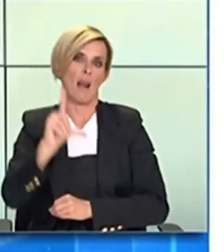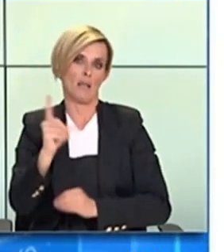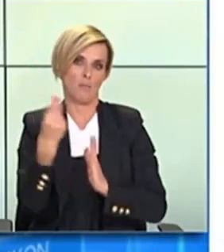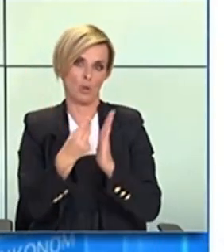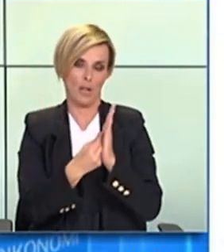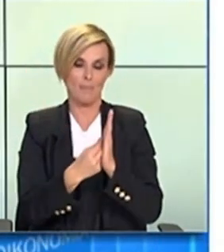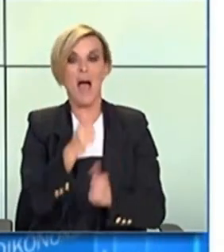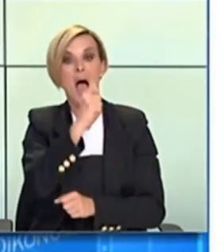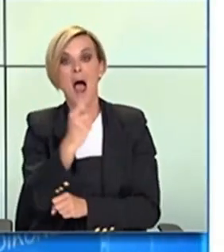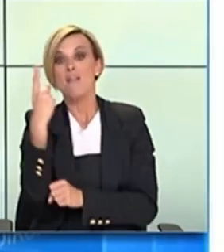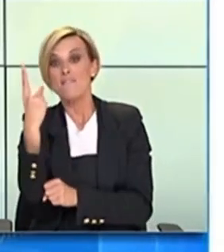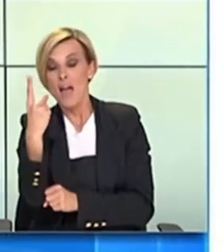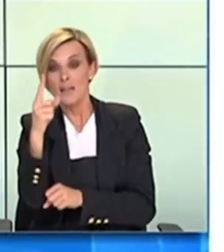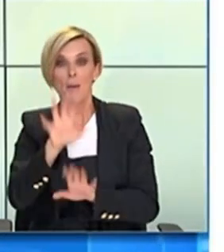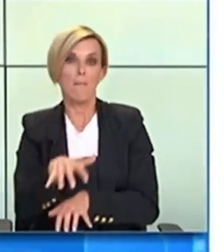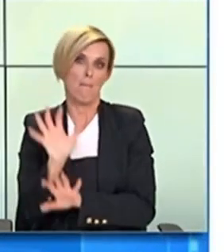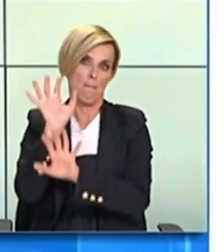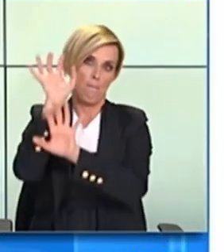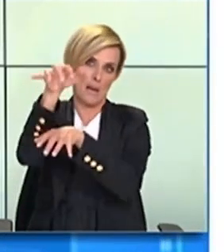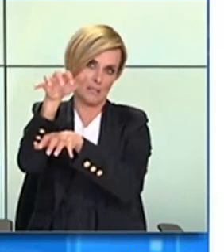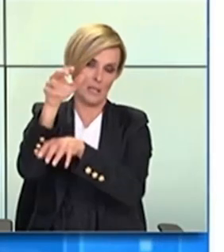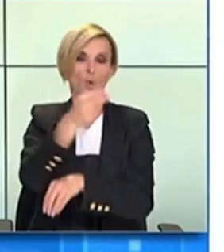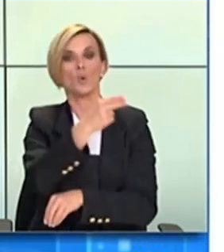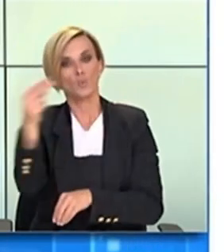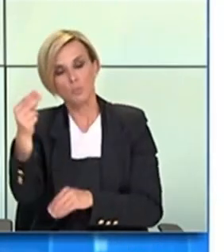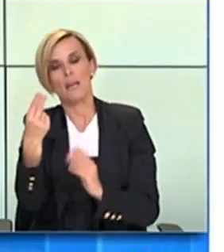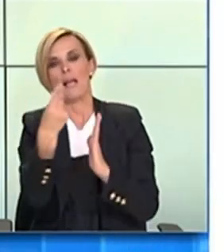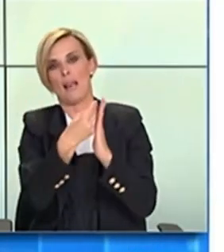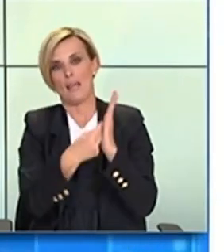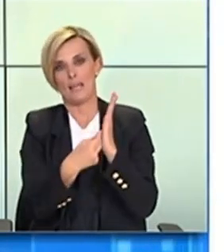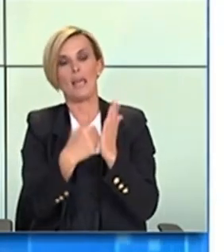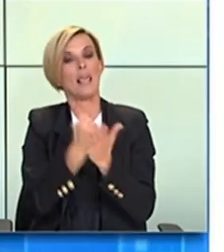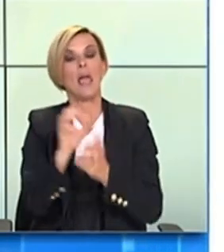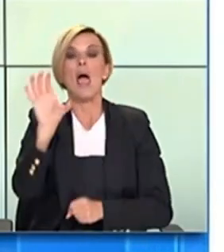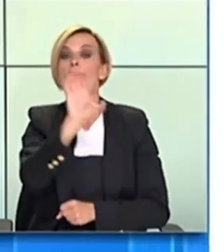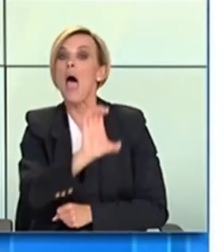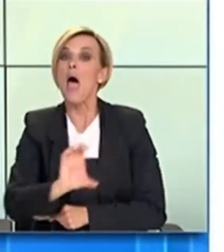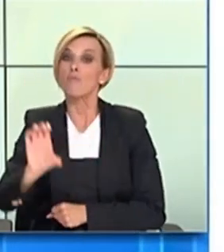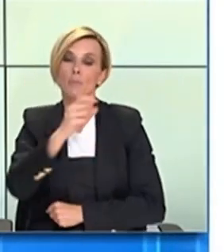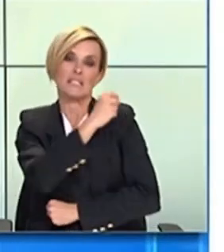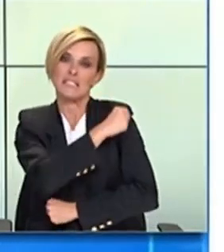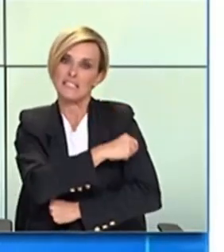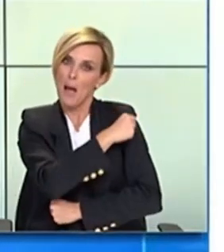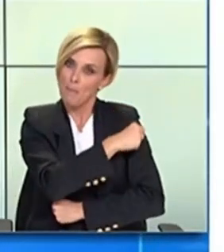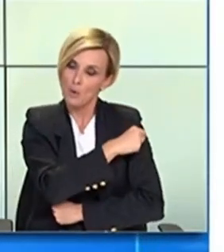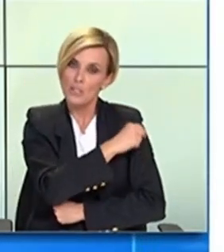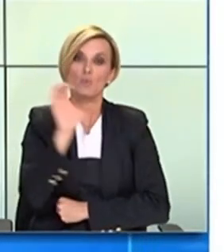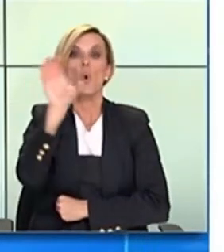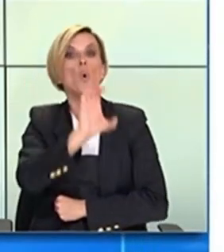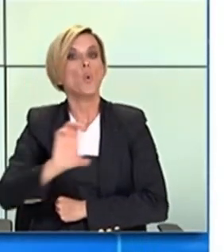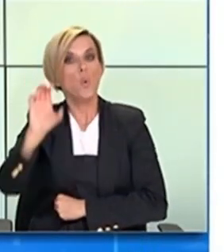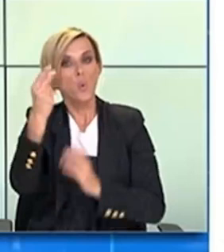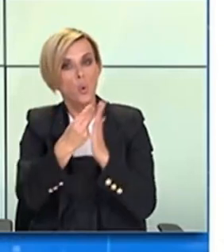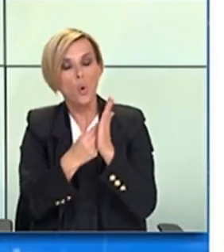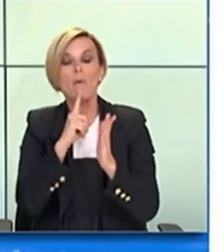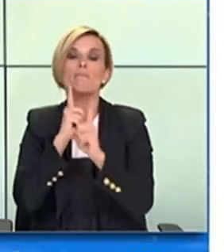ΑΕΠΑΕΣ Κατηγορίας Καλθοσφαίρησης, Basket League, καθώς και Ευρωπαϊκών Αγώνων Champions League και Europa League, σύμφωνα με τα